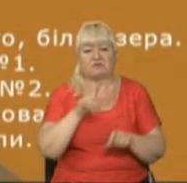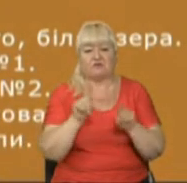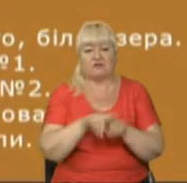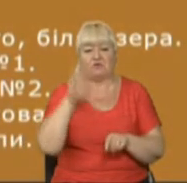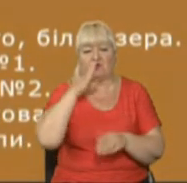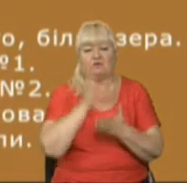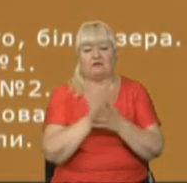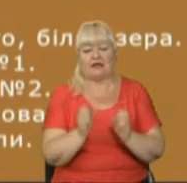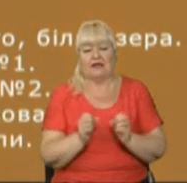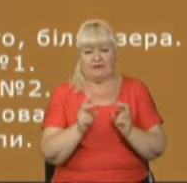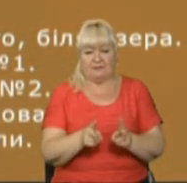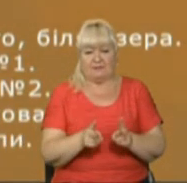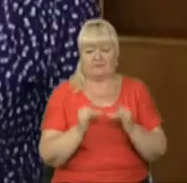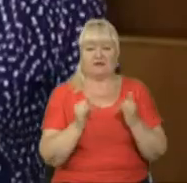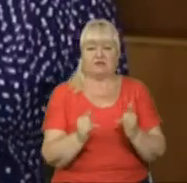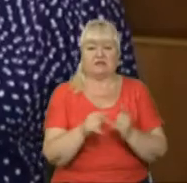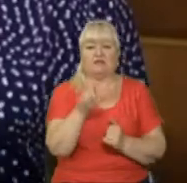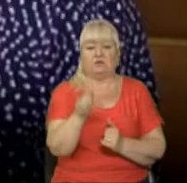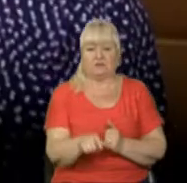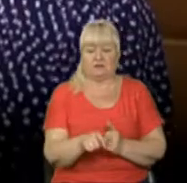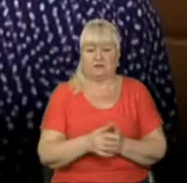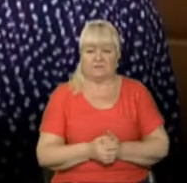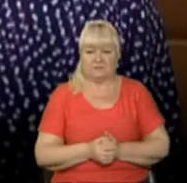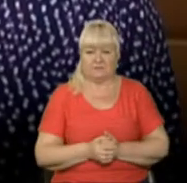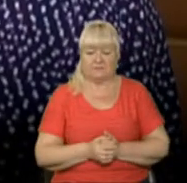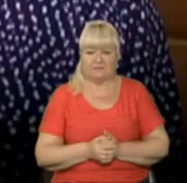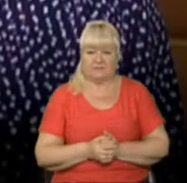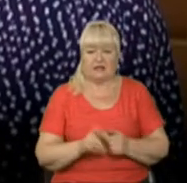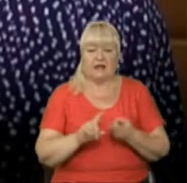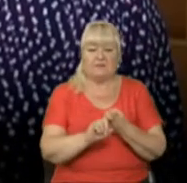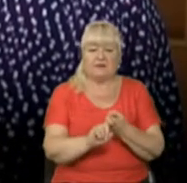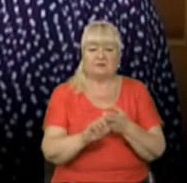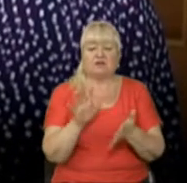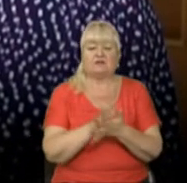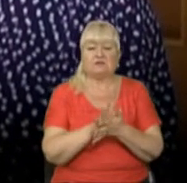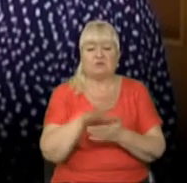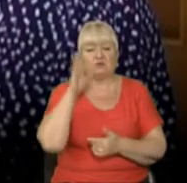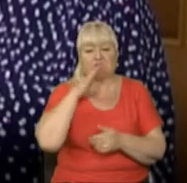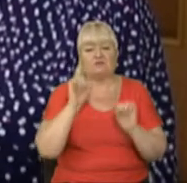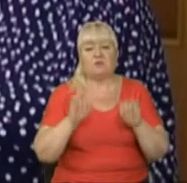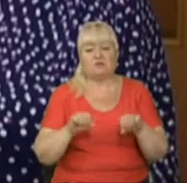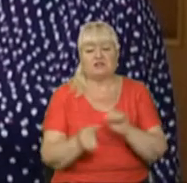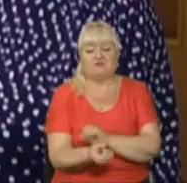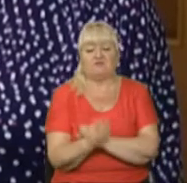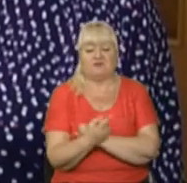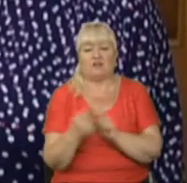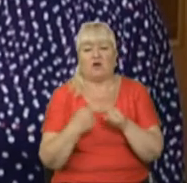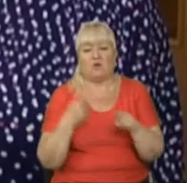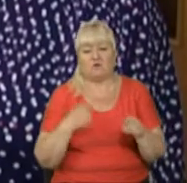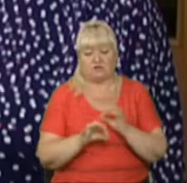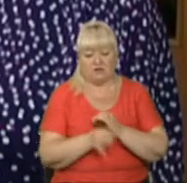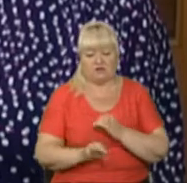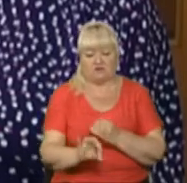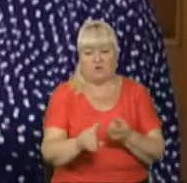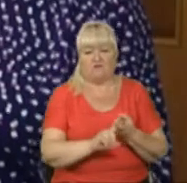небезпечним для людини. При бактеріальному забрудненні води можливо виникнення гострих кишкових